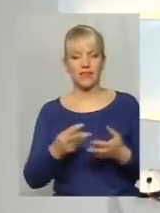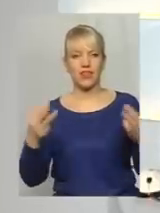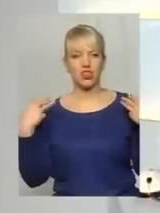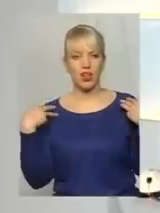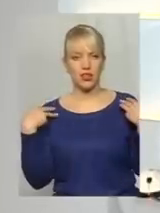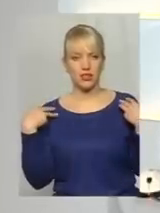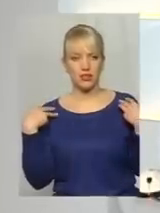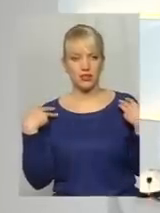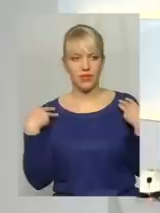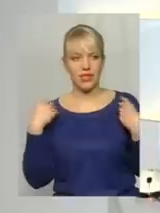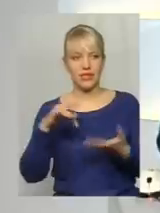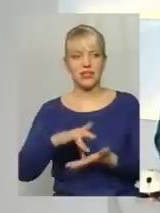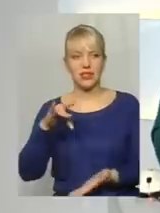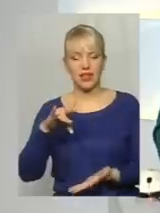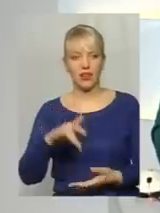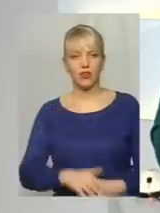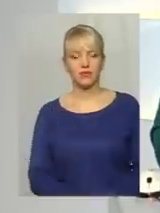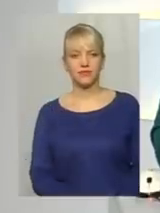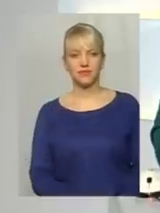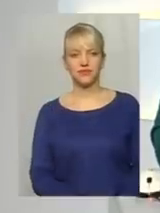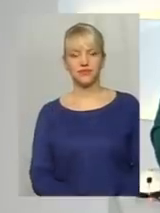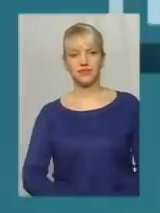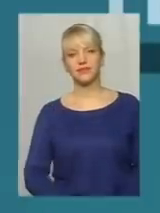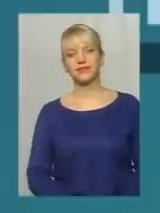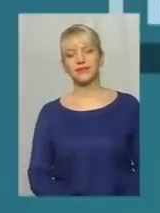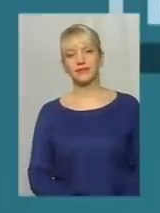центральної. Прошу.